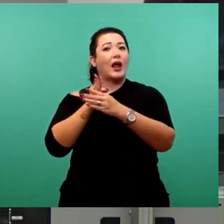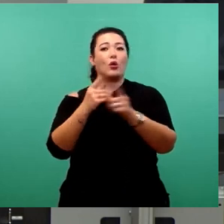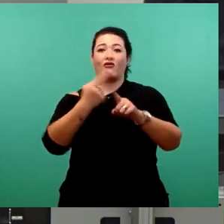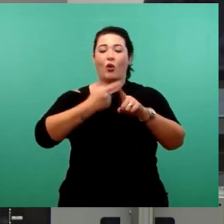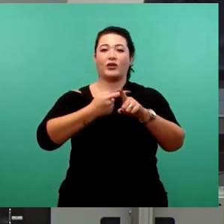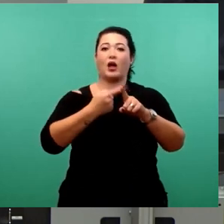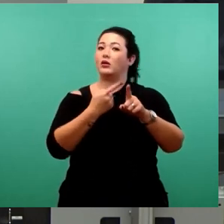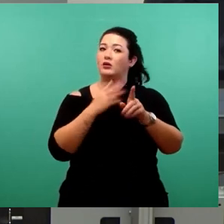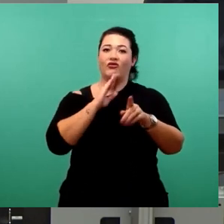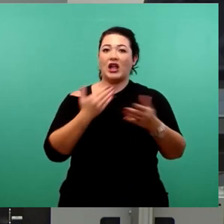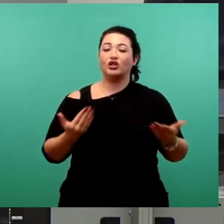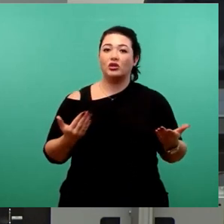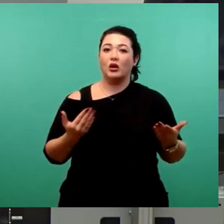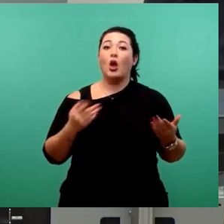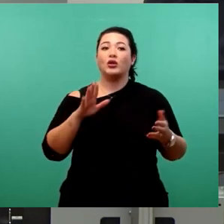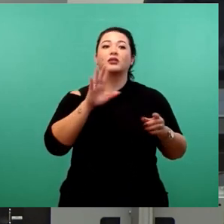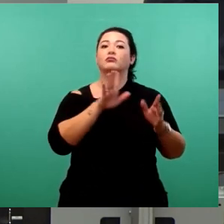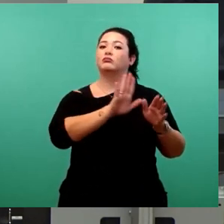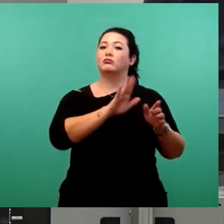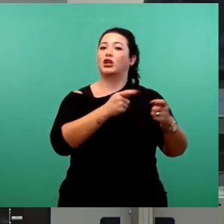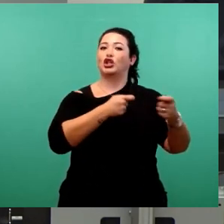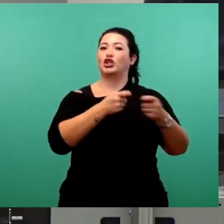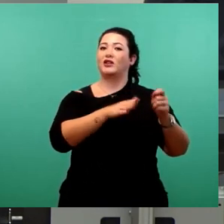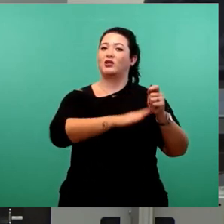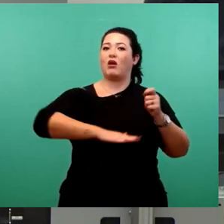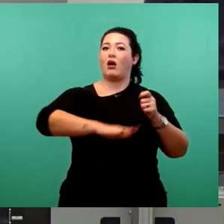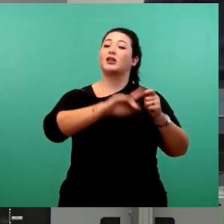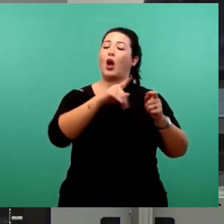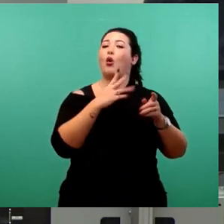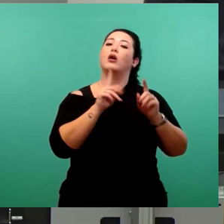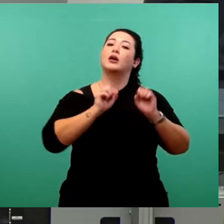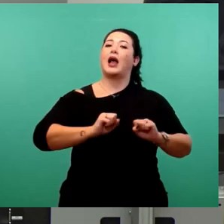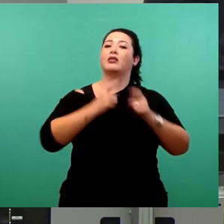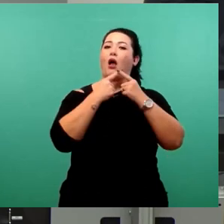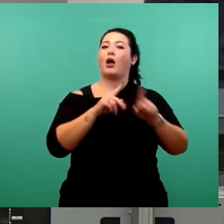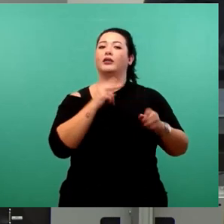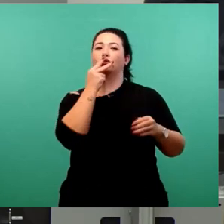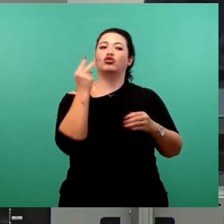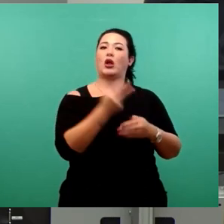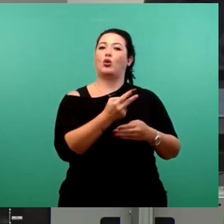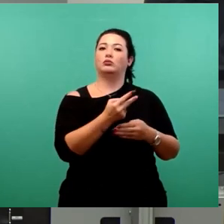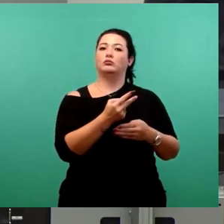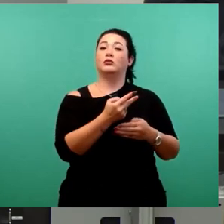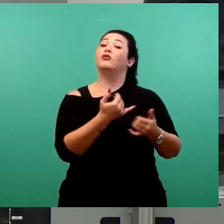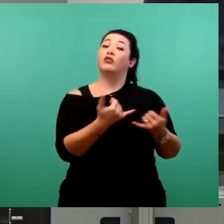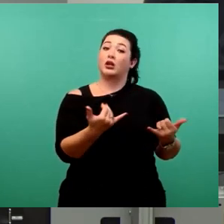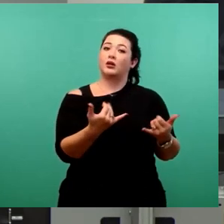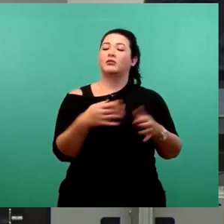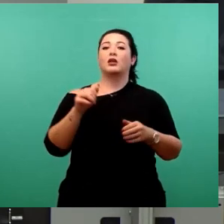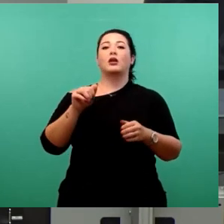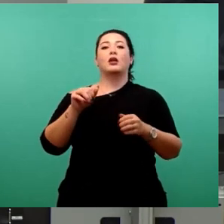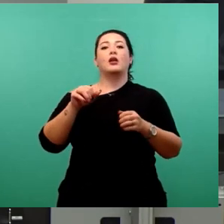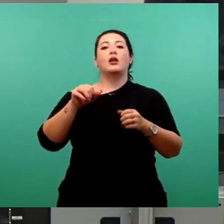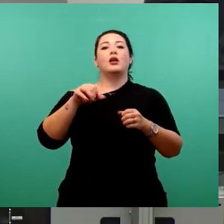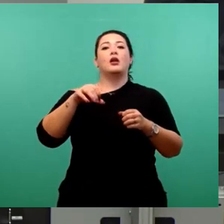Geschäftsbereich OB, so wie er jetzt installiert werden soll, auch anders lesen. Nämlich so, die FDP bekommt das Schlüsselressort Finanzen